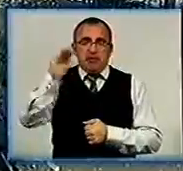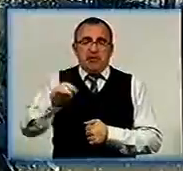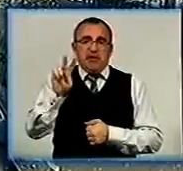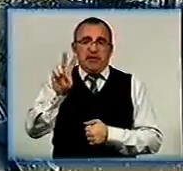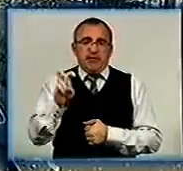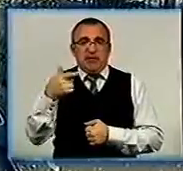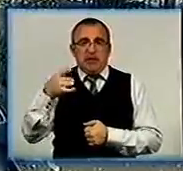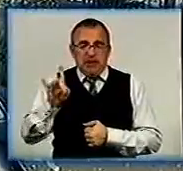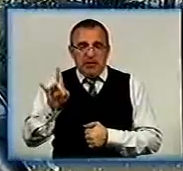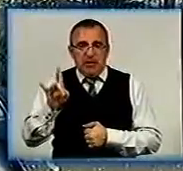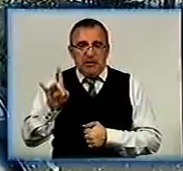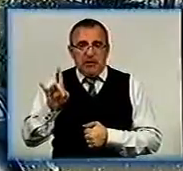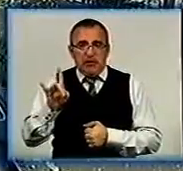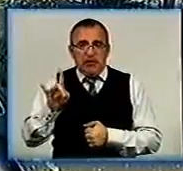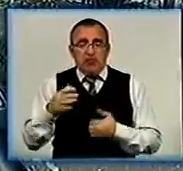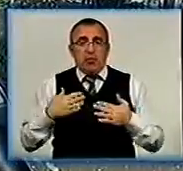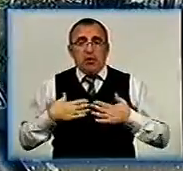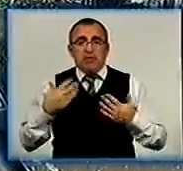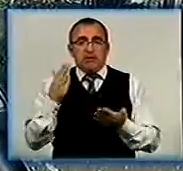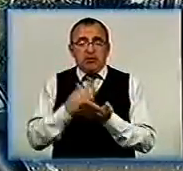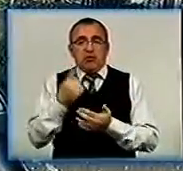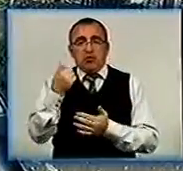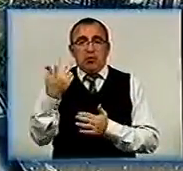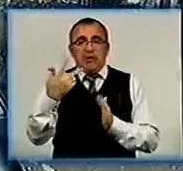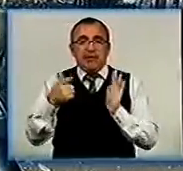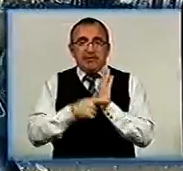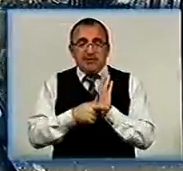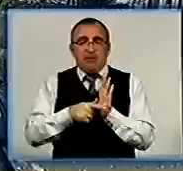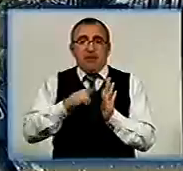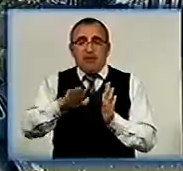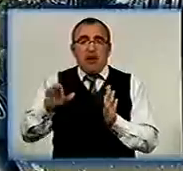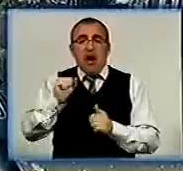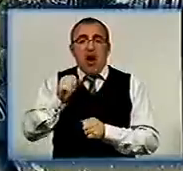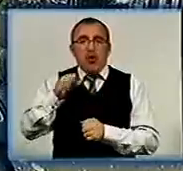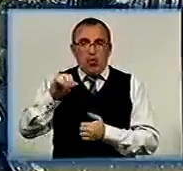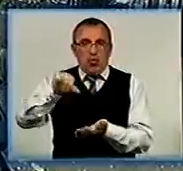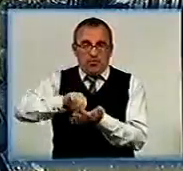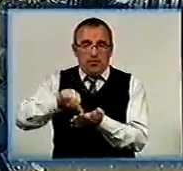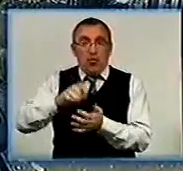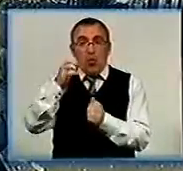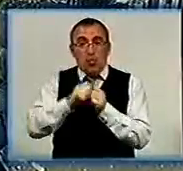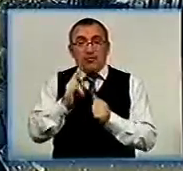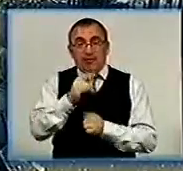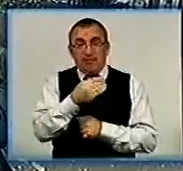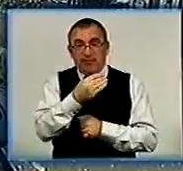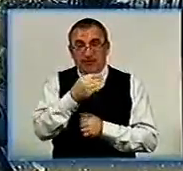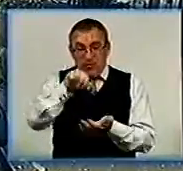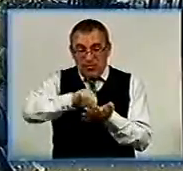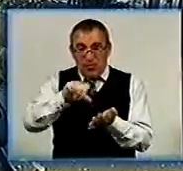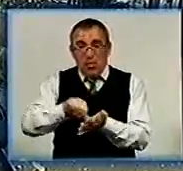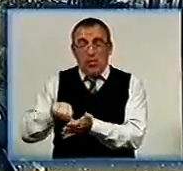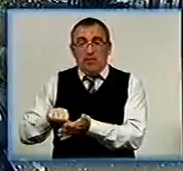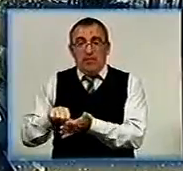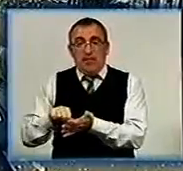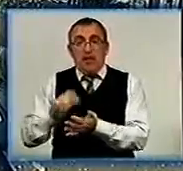гривень. У нас є 137 діток-учасників АТО на території району. І кожній дитині учасника АТО